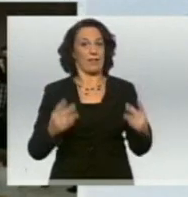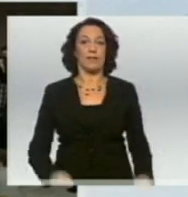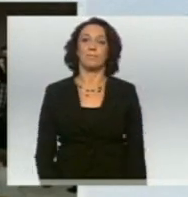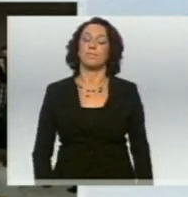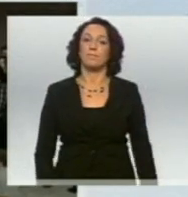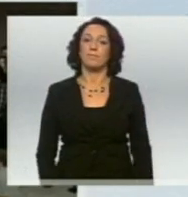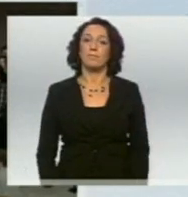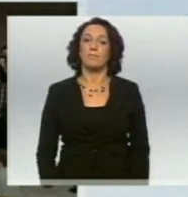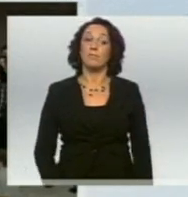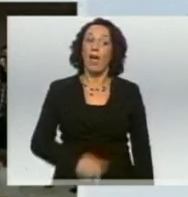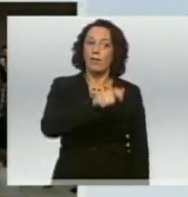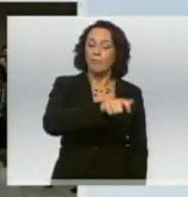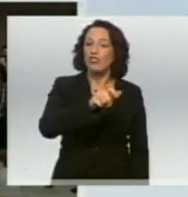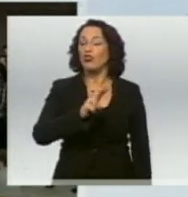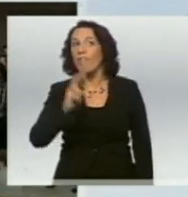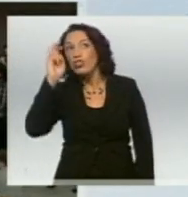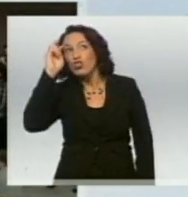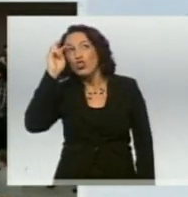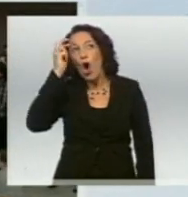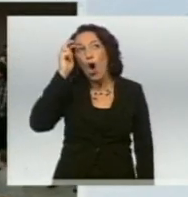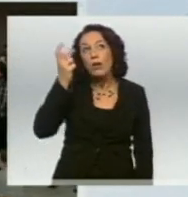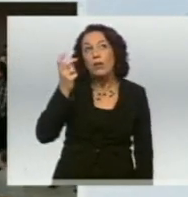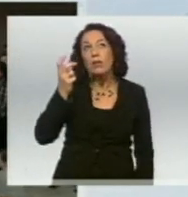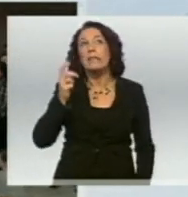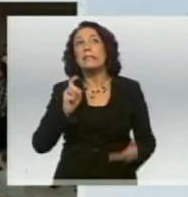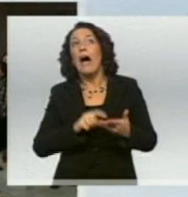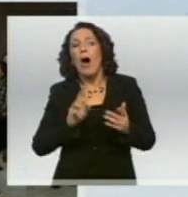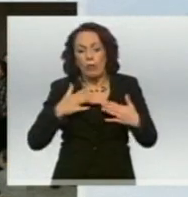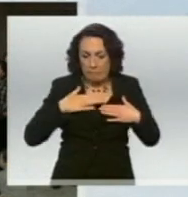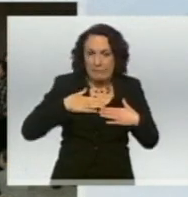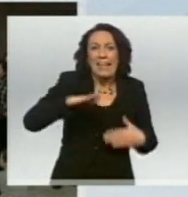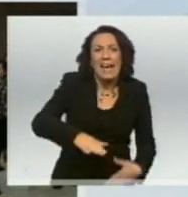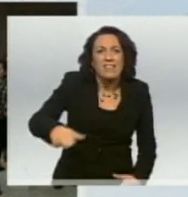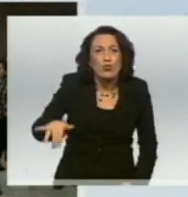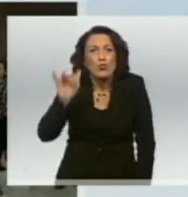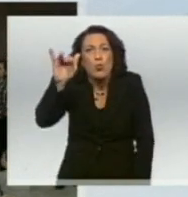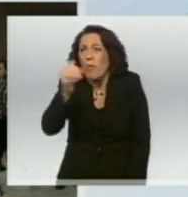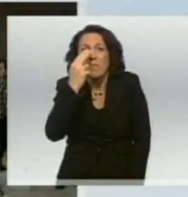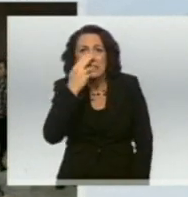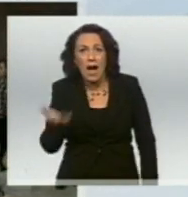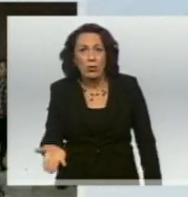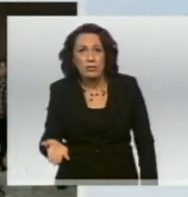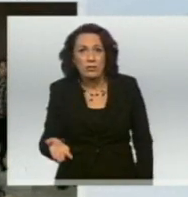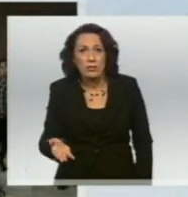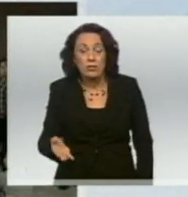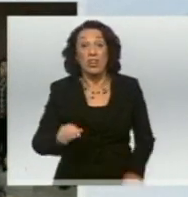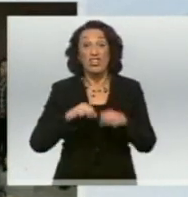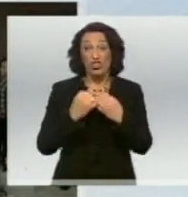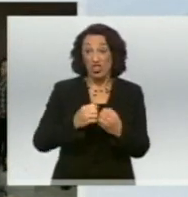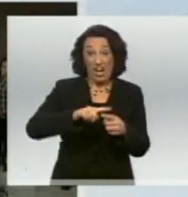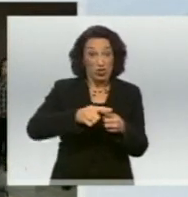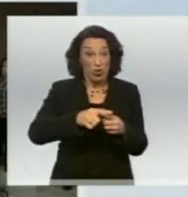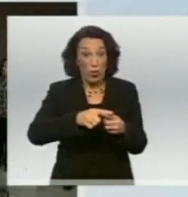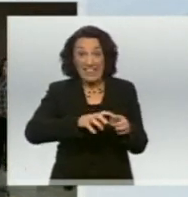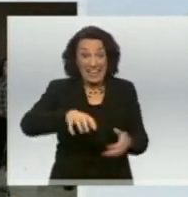Menschen machen sich Sorgen, nicht zuletzt um die Zukunft ihrer Kinder. Bekommen wir die Staatsschuldenkrise in Europa